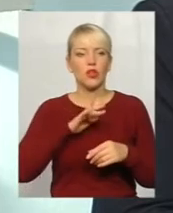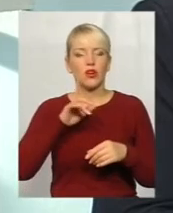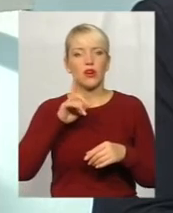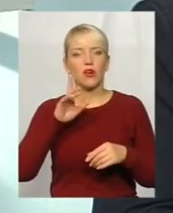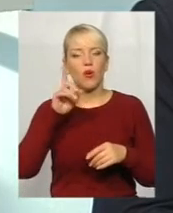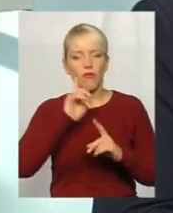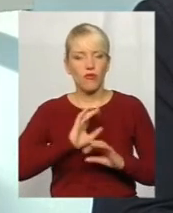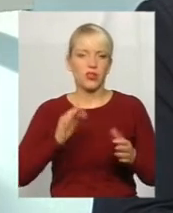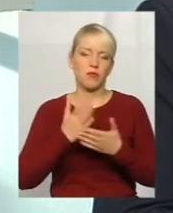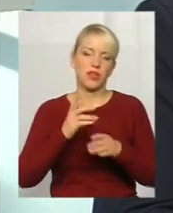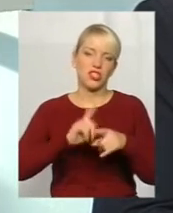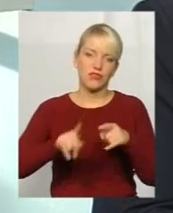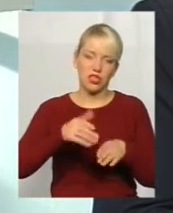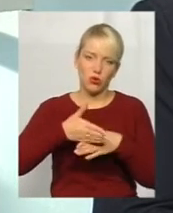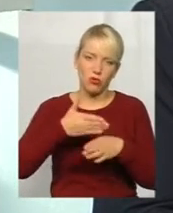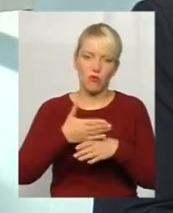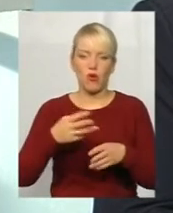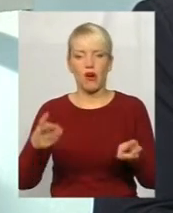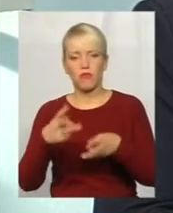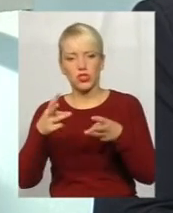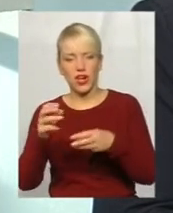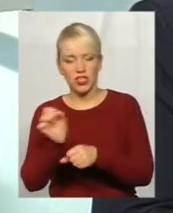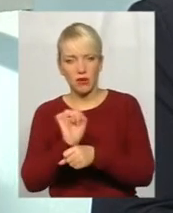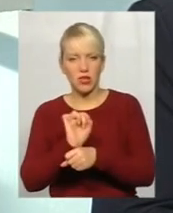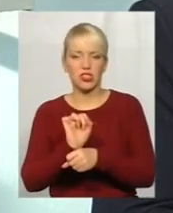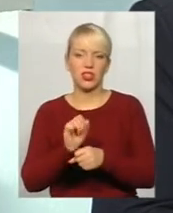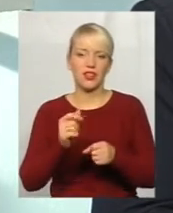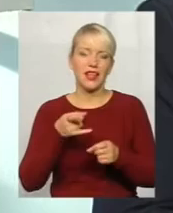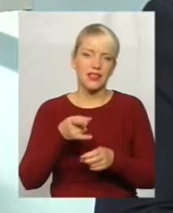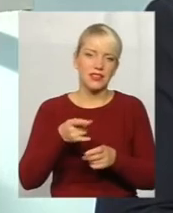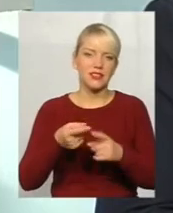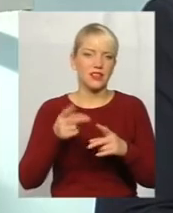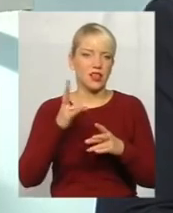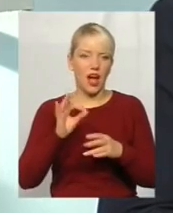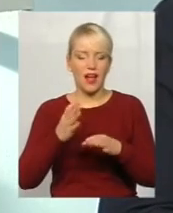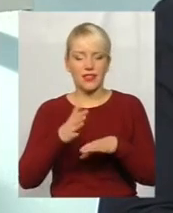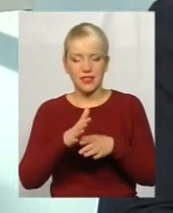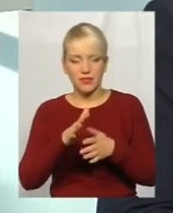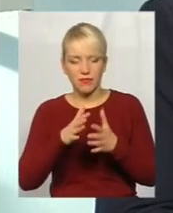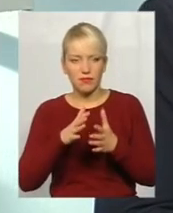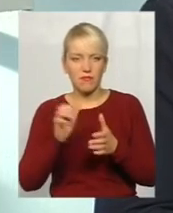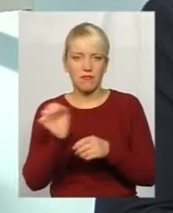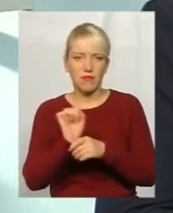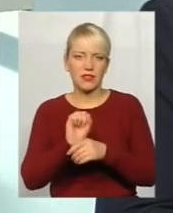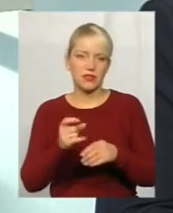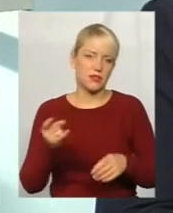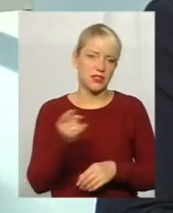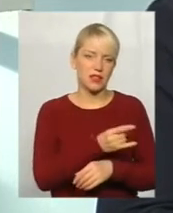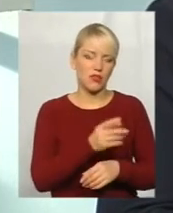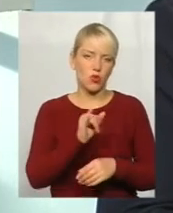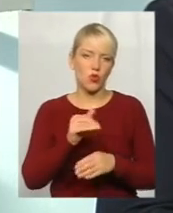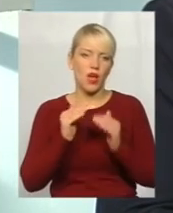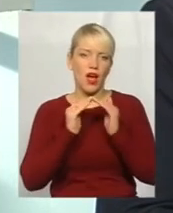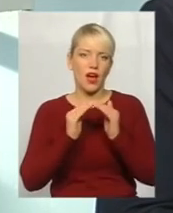Швидка пожежна і людина по крайній обхідності повинна під'їхати, а далі максимально машину треба ставити в гаражі, для того, щоб